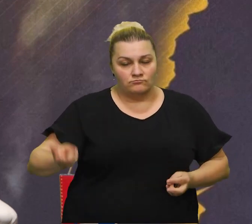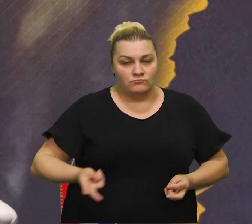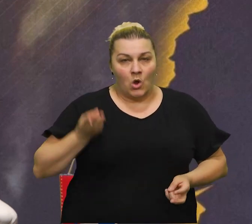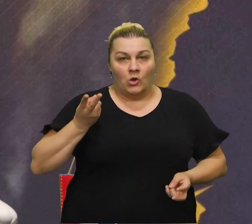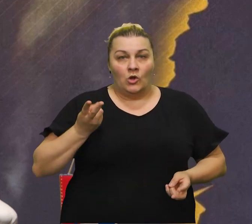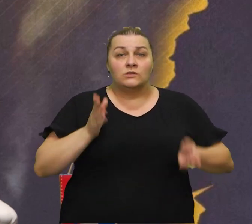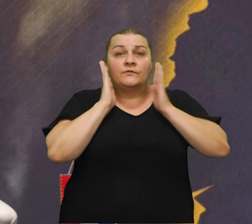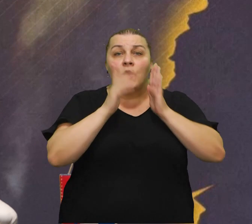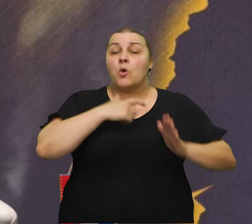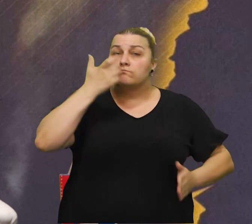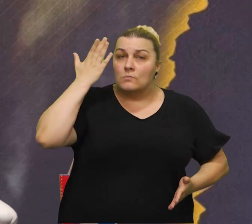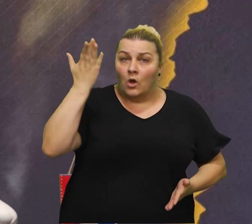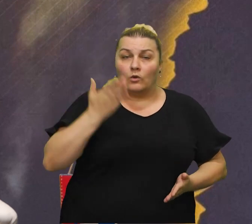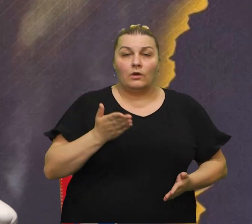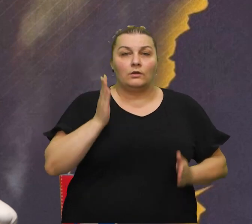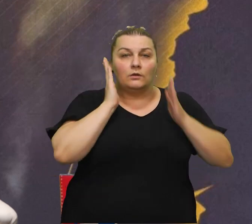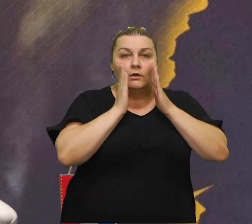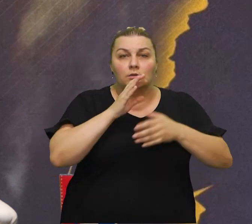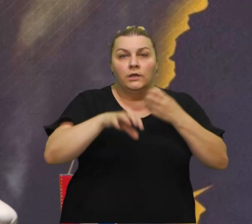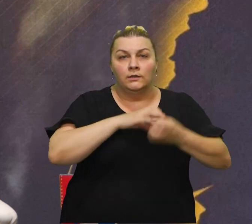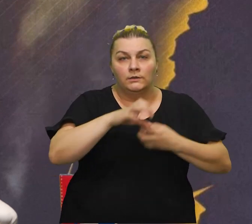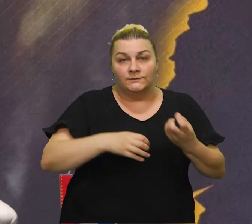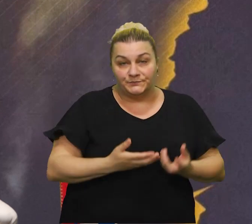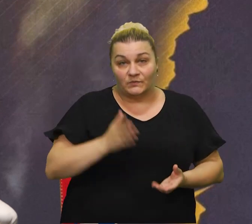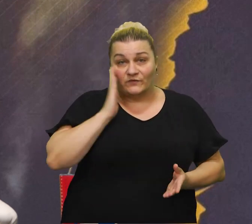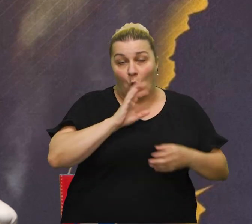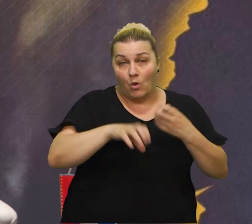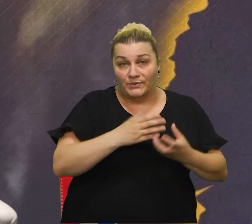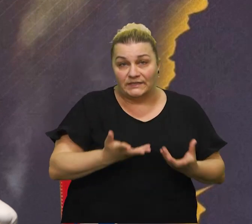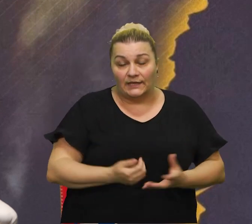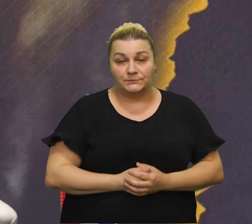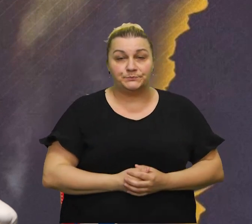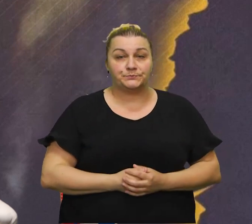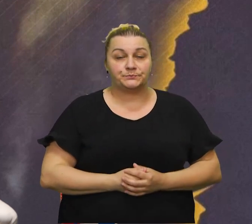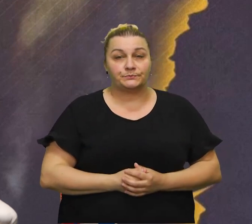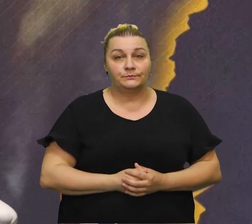vjeruje u Boga viruje u obitelj znači njemu je ogrožena